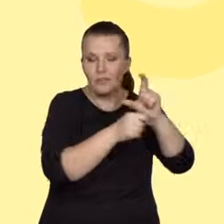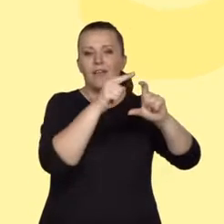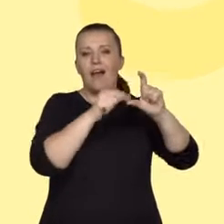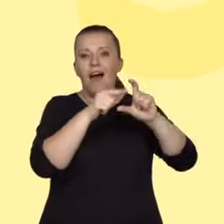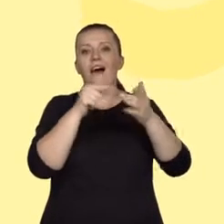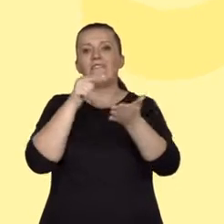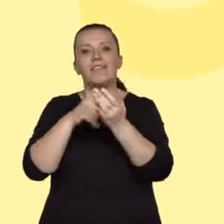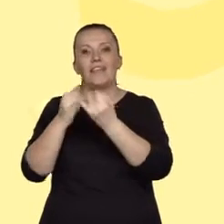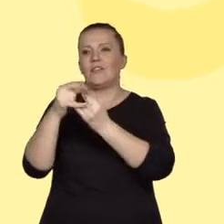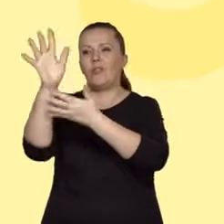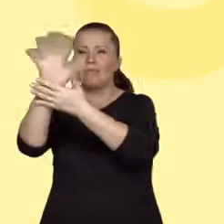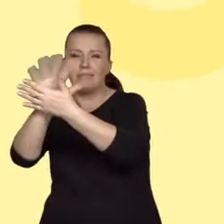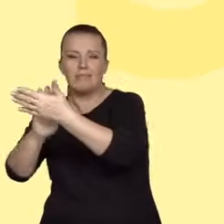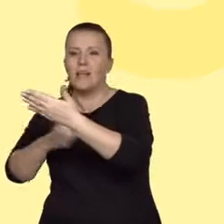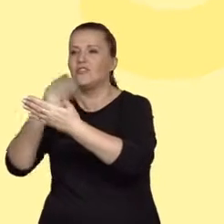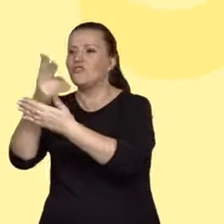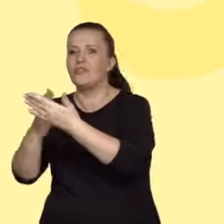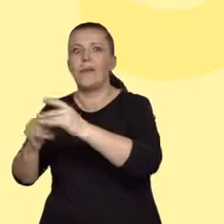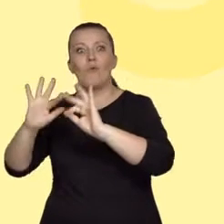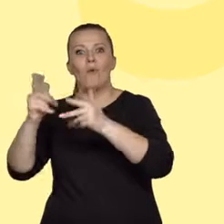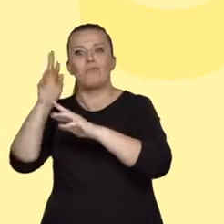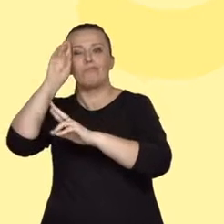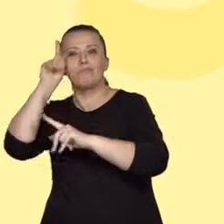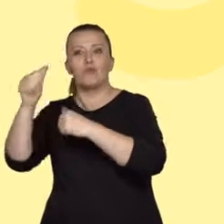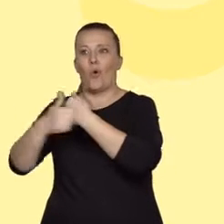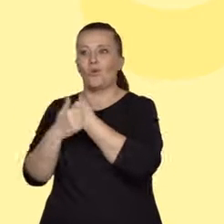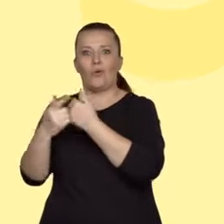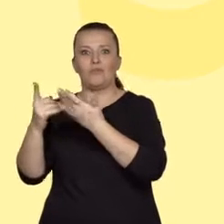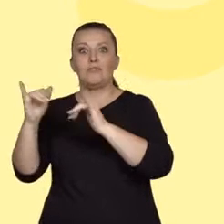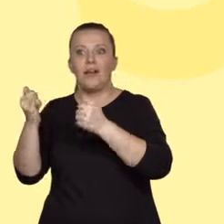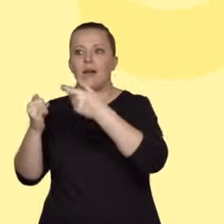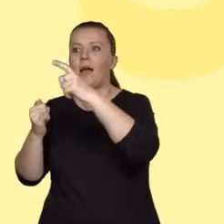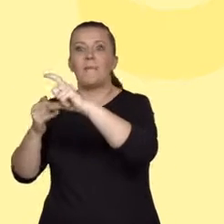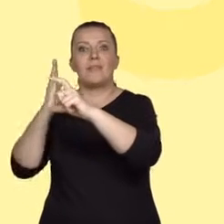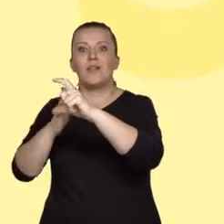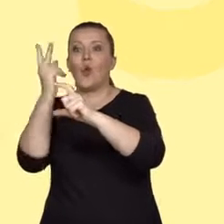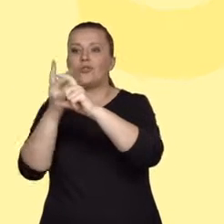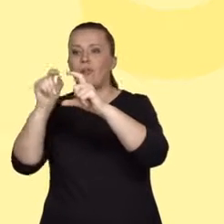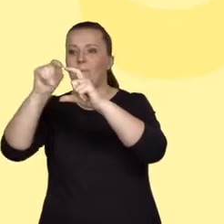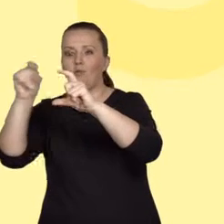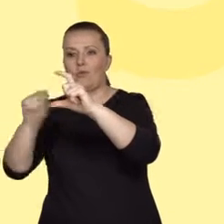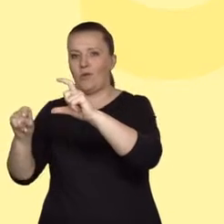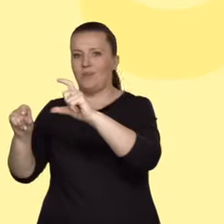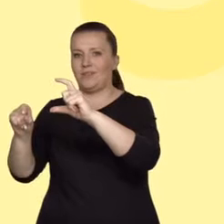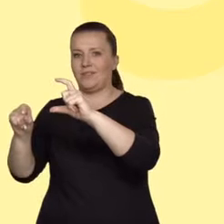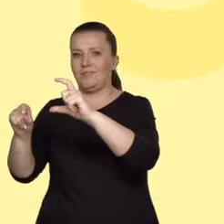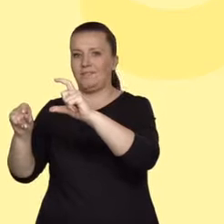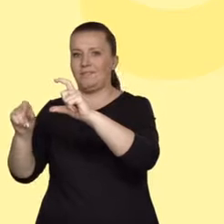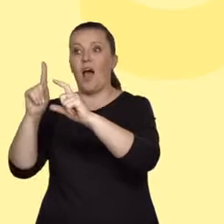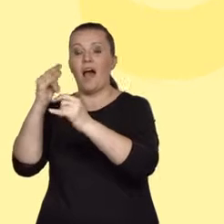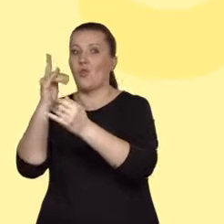przeskakując wzrokiem po początkach akapitów i po ich końcach. Dotyczy to tekstów zbudowanych poprawnie, a niestety nie zawsze tak jest.